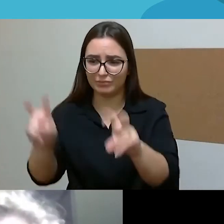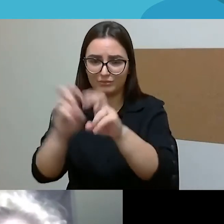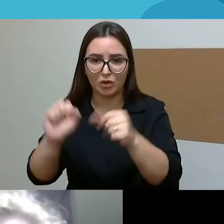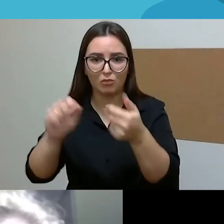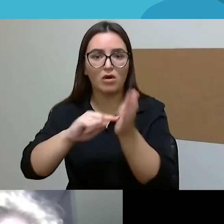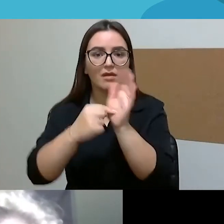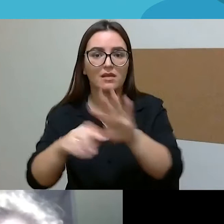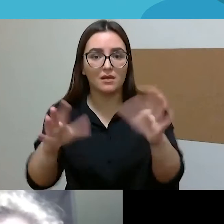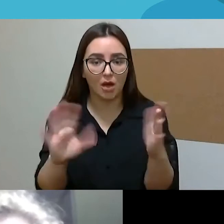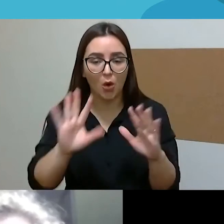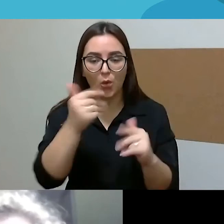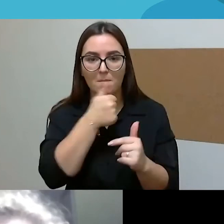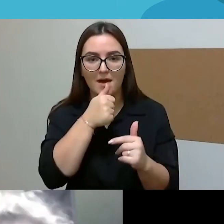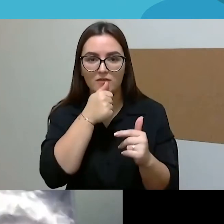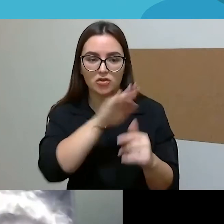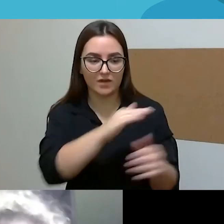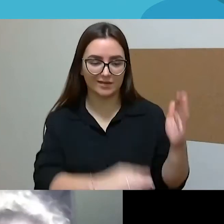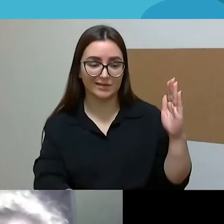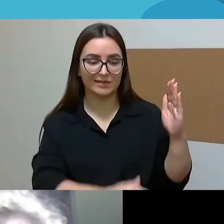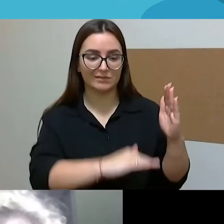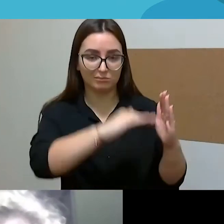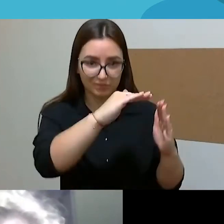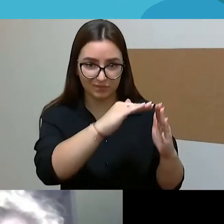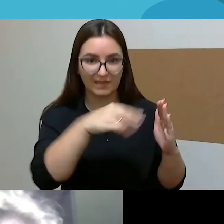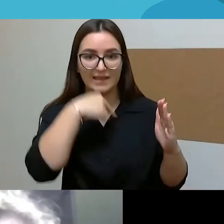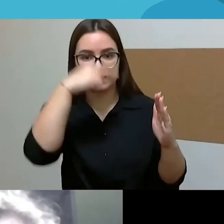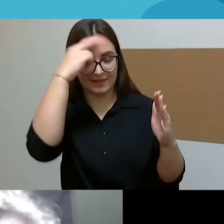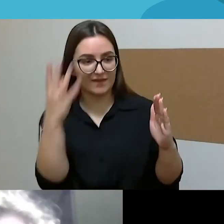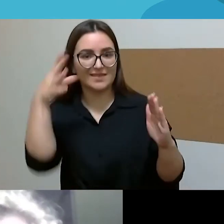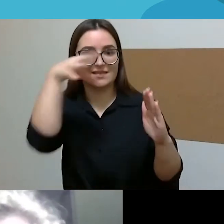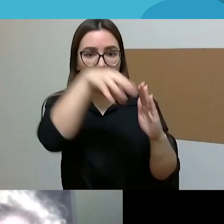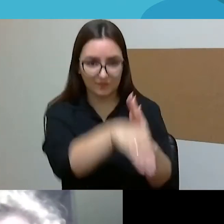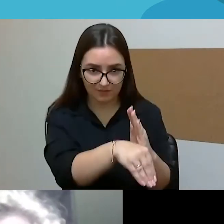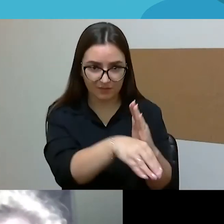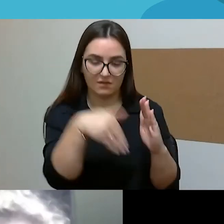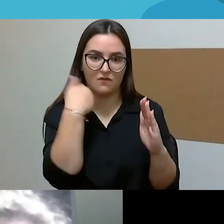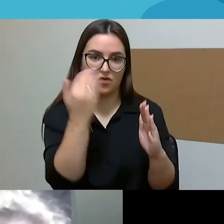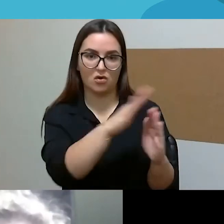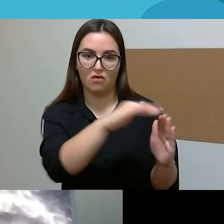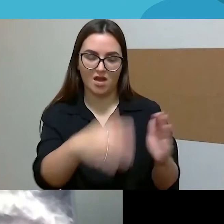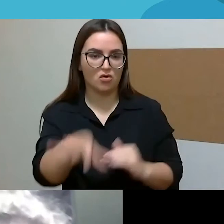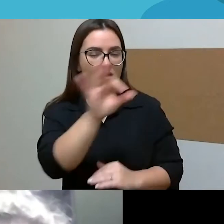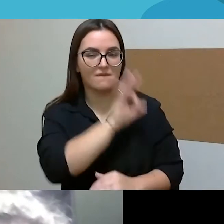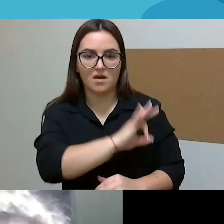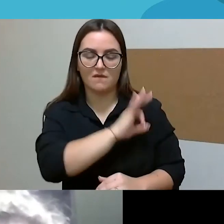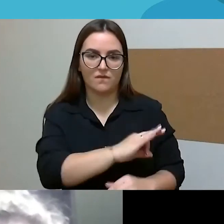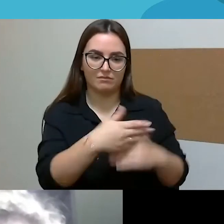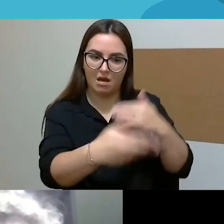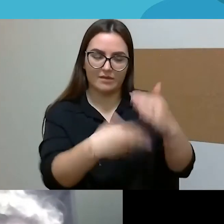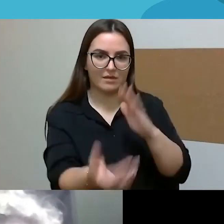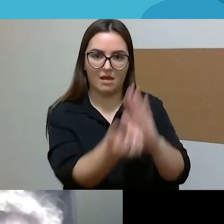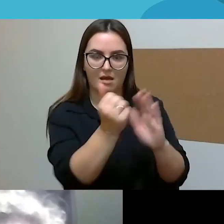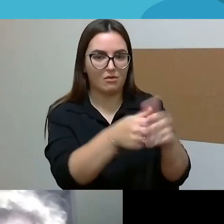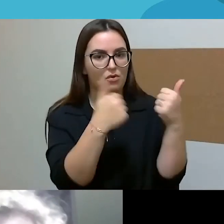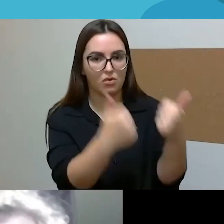ankstyvas tėčio įsitraukimas yra visais, bei šimties aspektais, labai labai daug naudos atnešantis vaikams. Tai va,